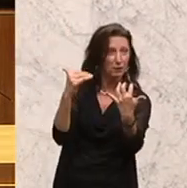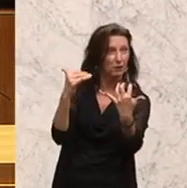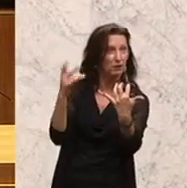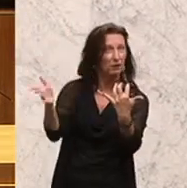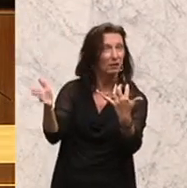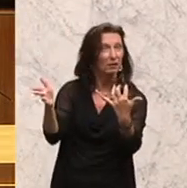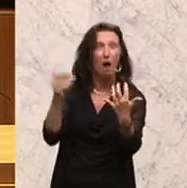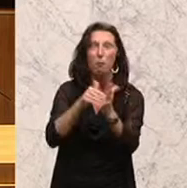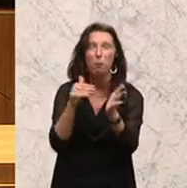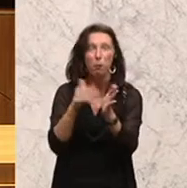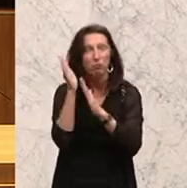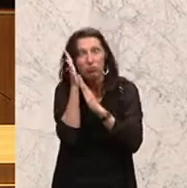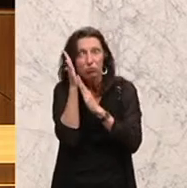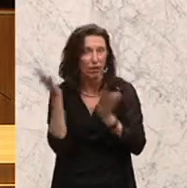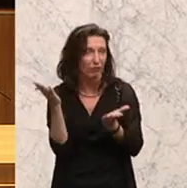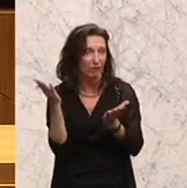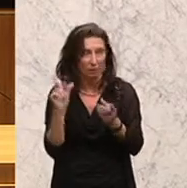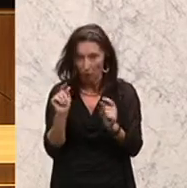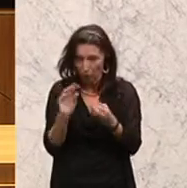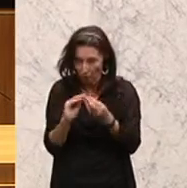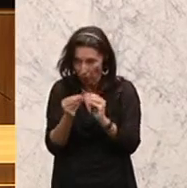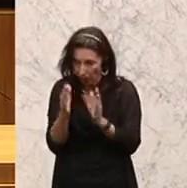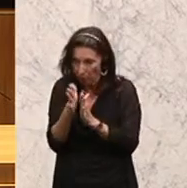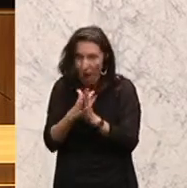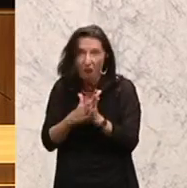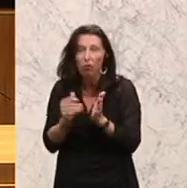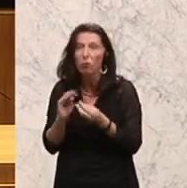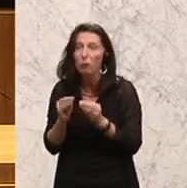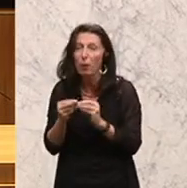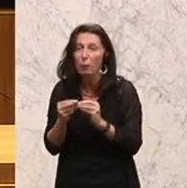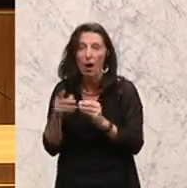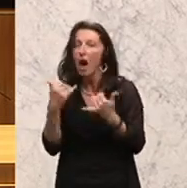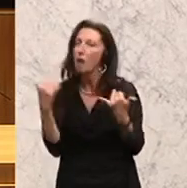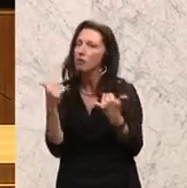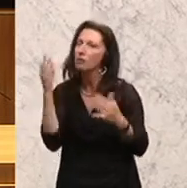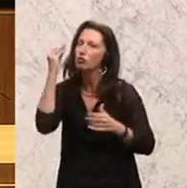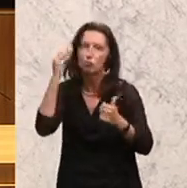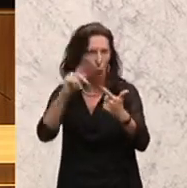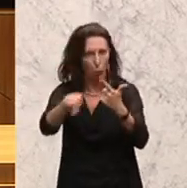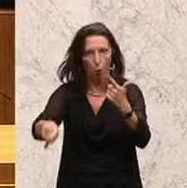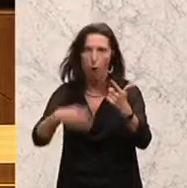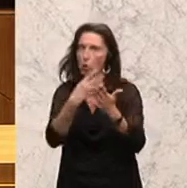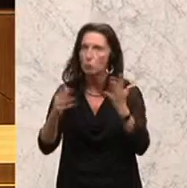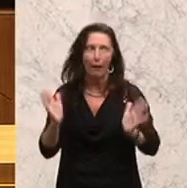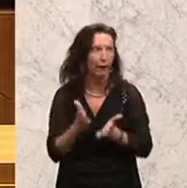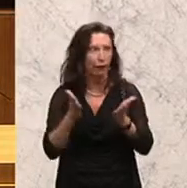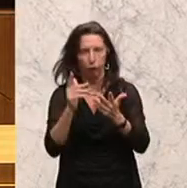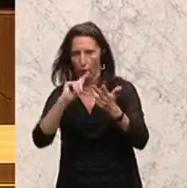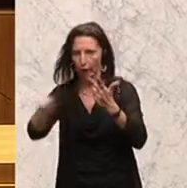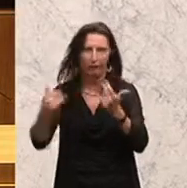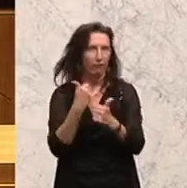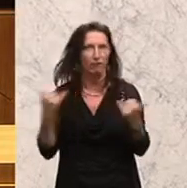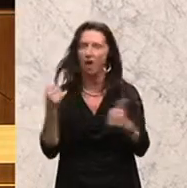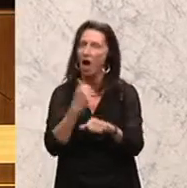erst am Anfang. Es geht weiter, in welche Schulen gehen sie, wie machen wir das in der Bildung? Es geht weiter mit sprachlicher Förderung, wie machen wir das dort? Es geht weiter mit dem